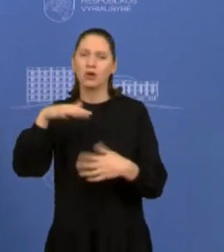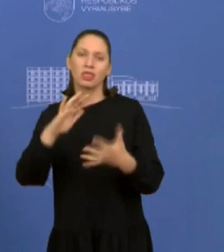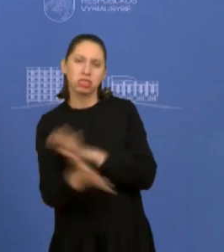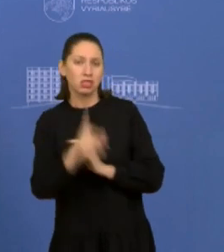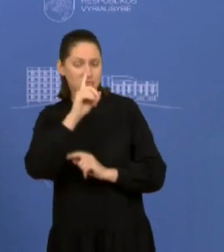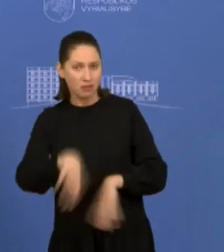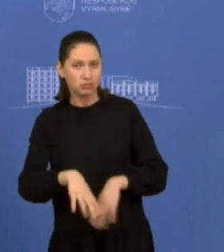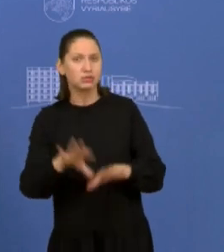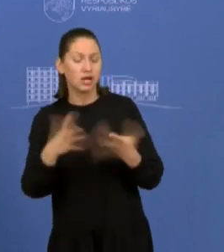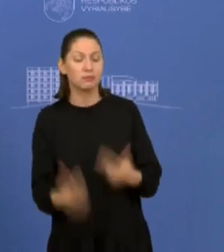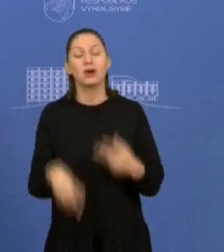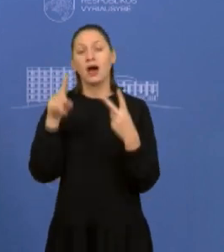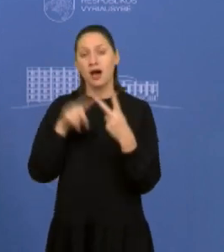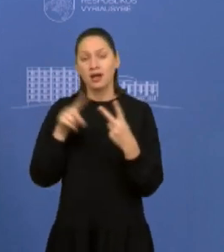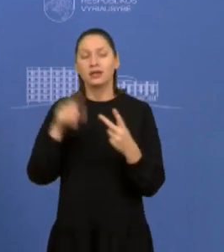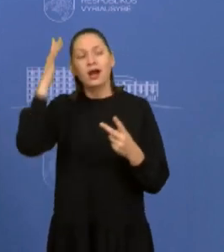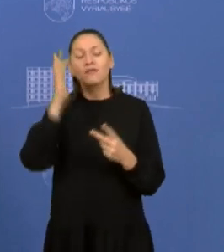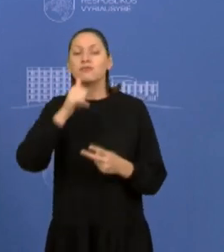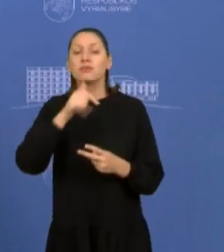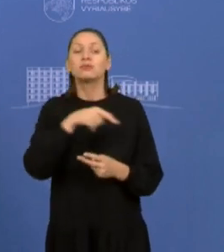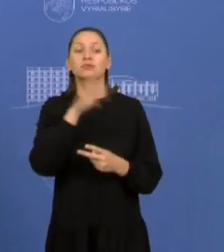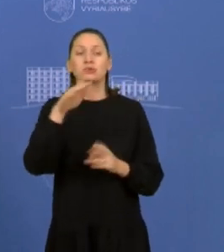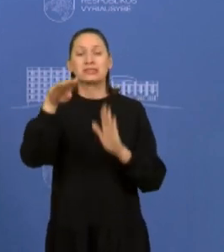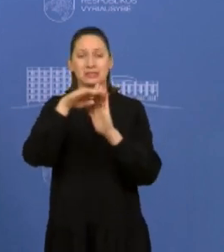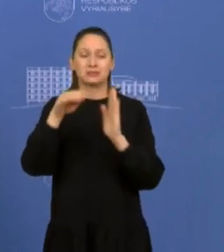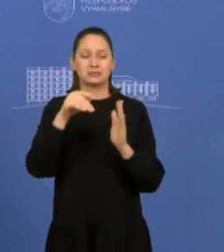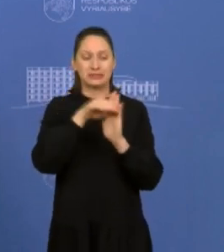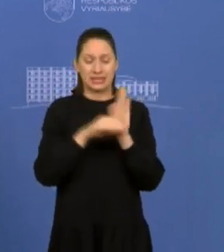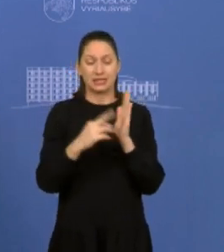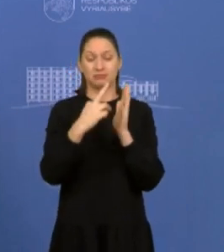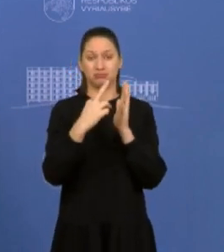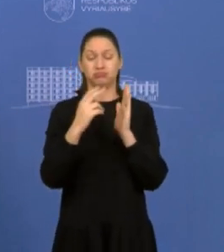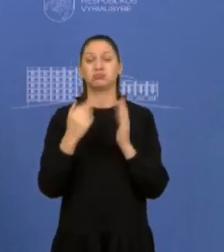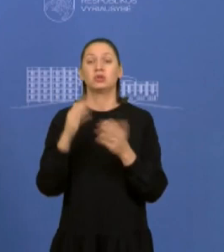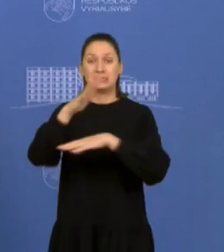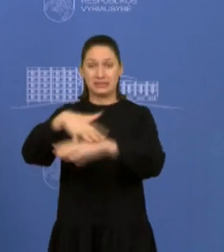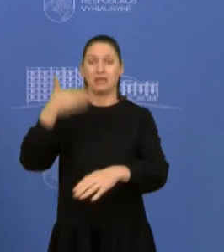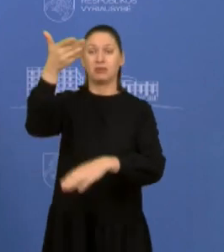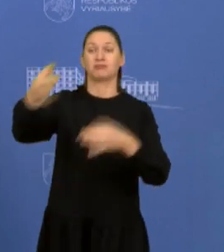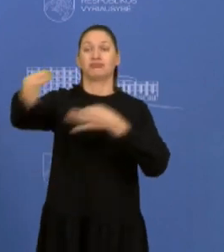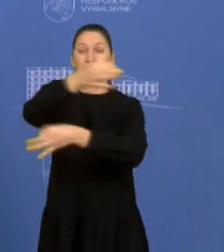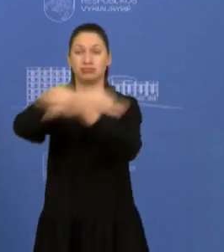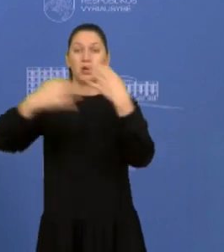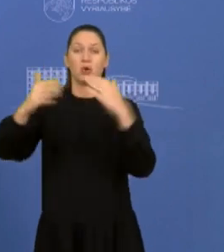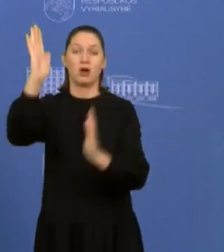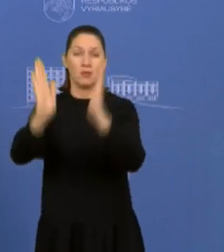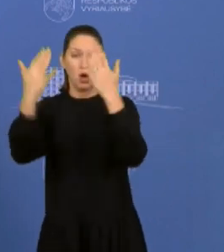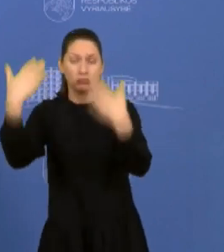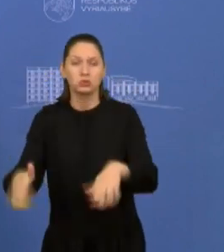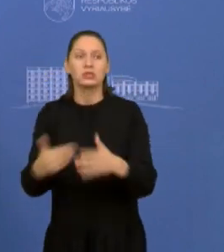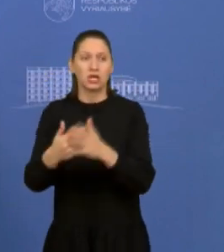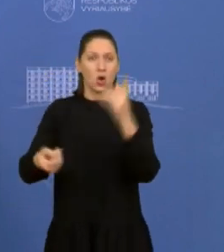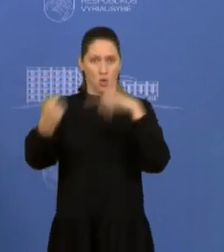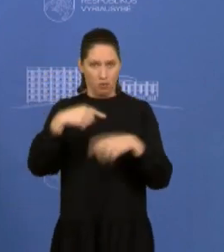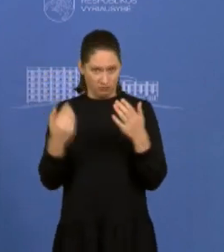primti būtent tokiems siūlymams, ir ar jie gali dar koreguotis, nes, kaip suprantam, automobilio taršos